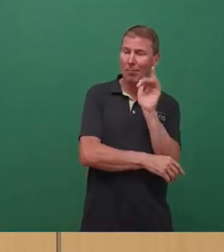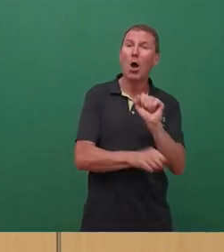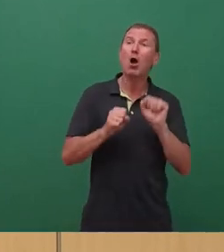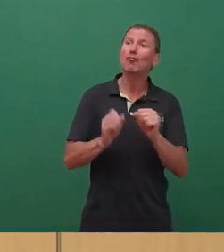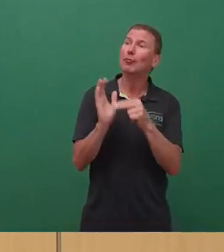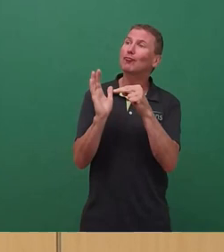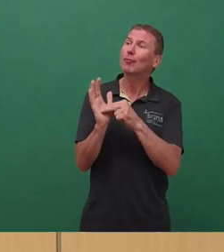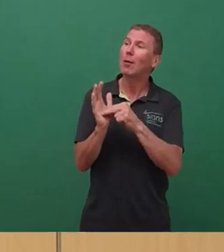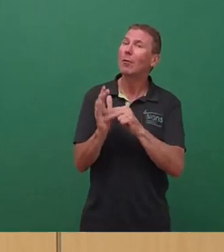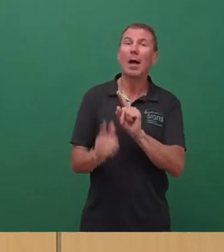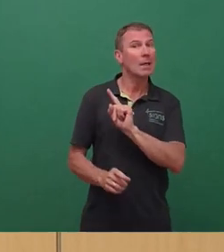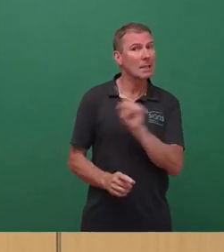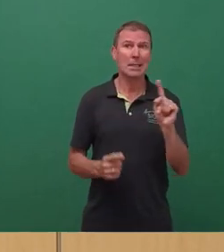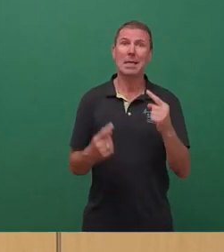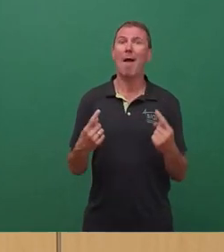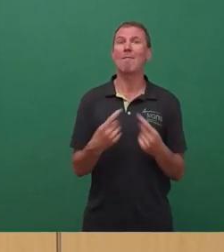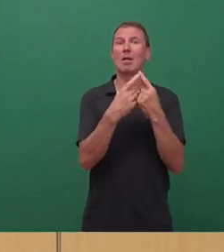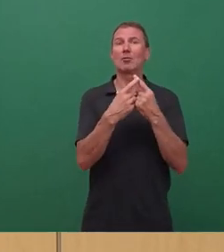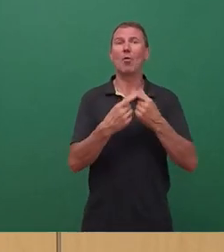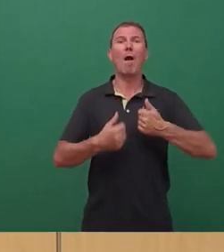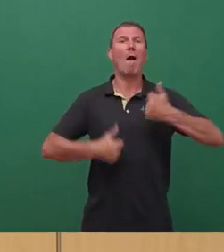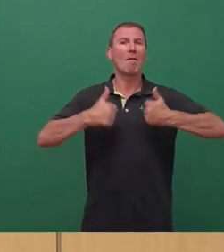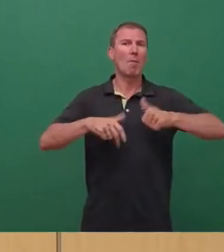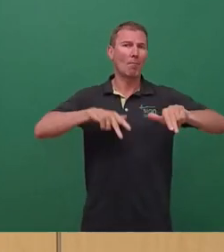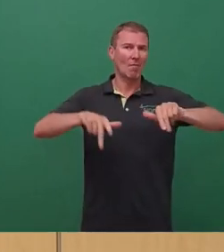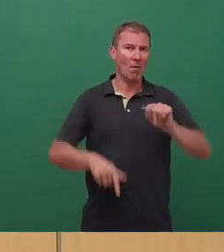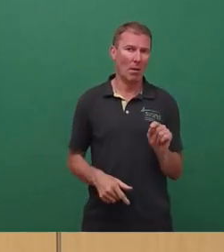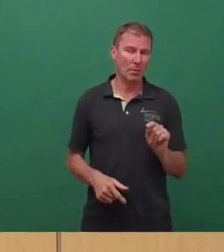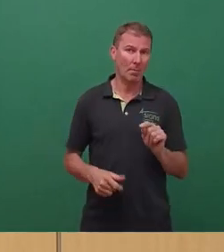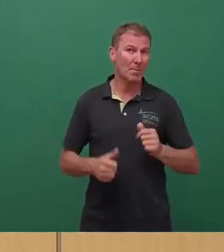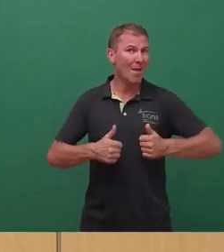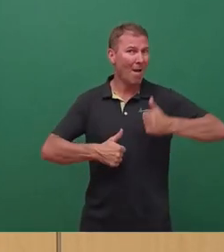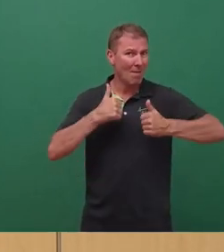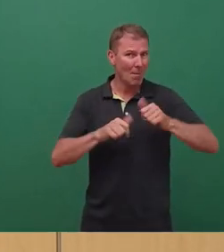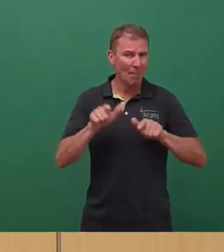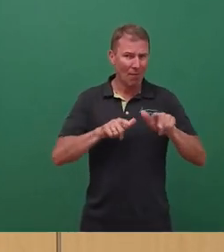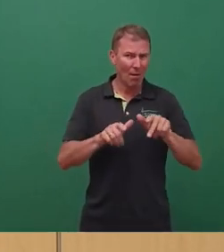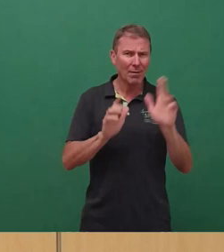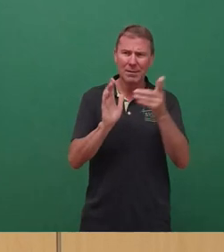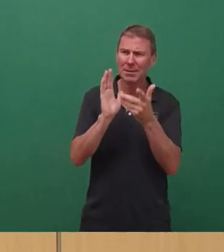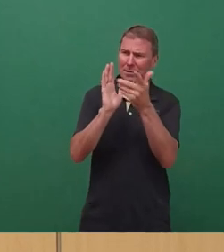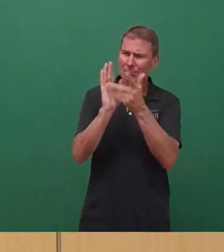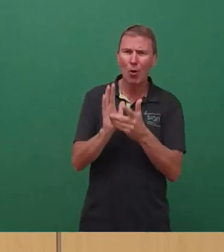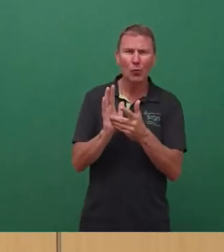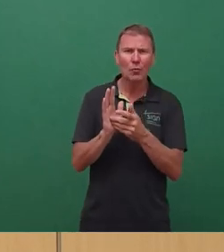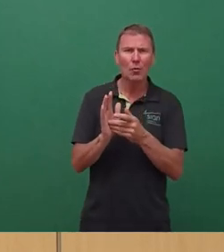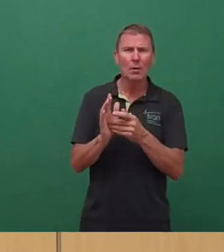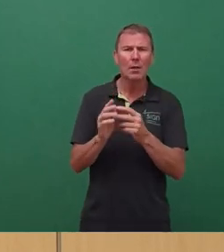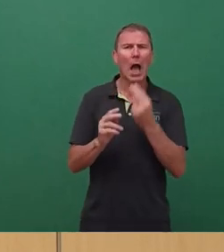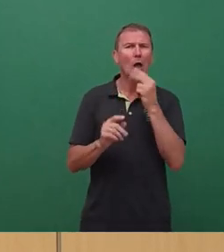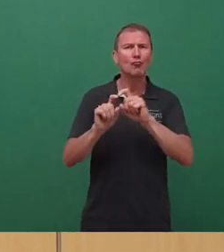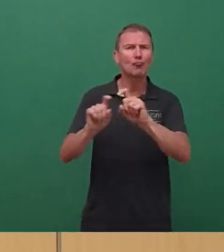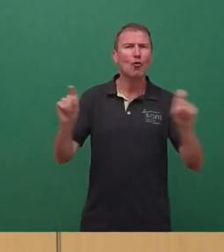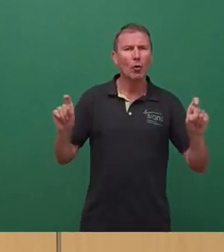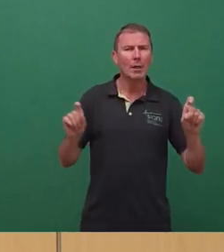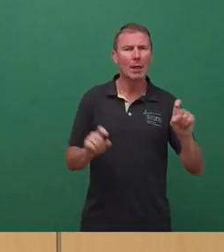Widerspruch zu dem Ergebnis des Wettbewerbsverfahrens. Wer sich tatsächlich mal mit der Begründung der Jury auseinandersetzt, die damals den